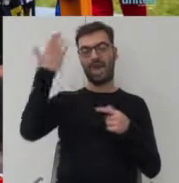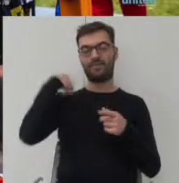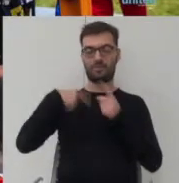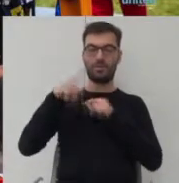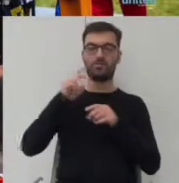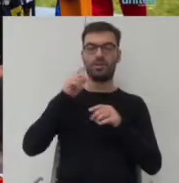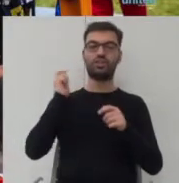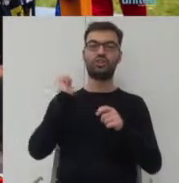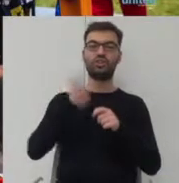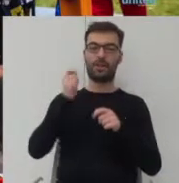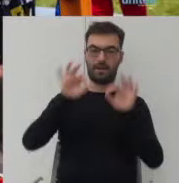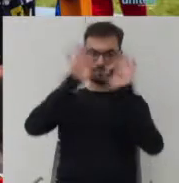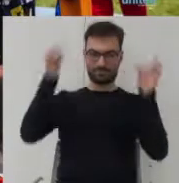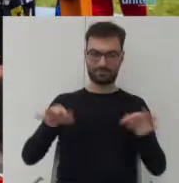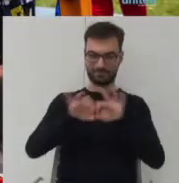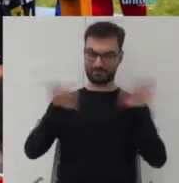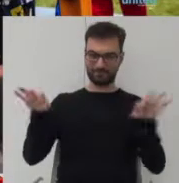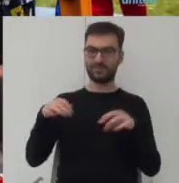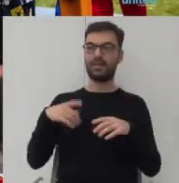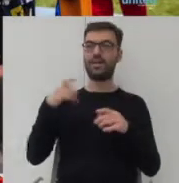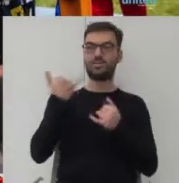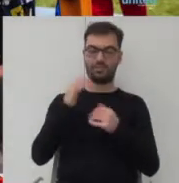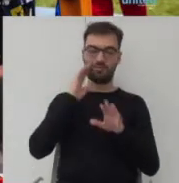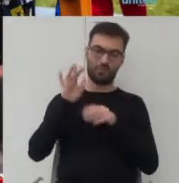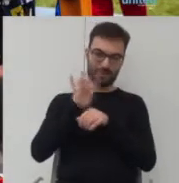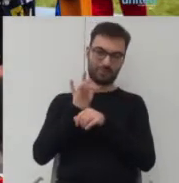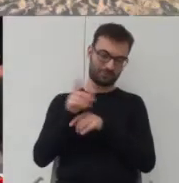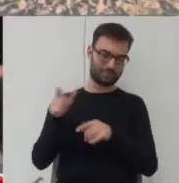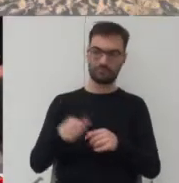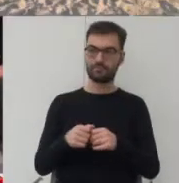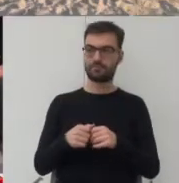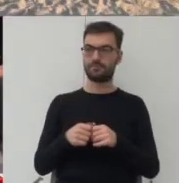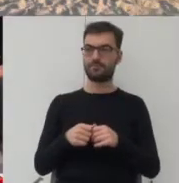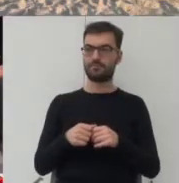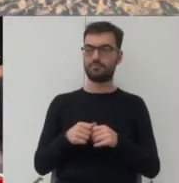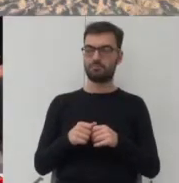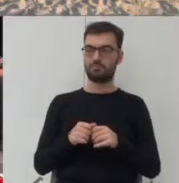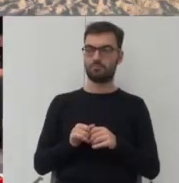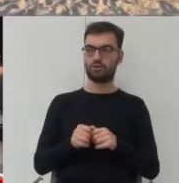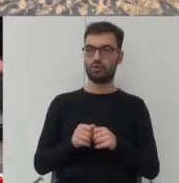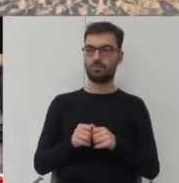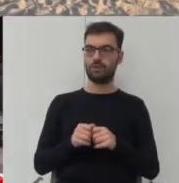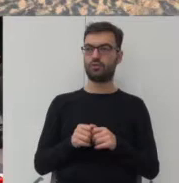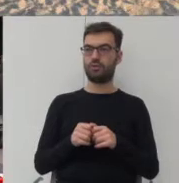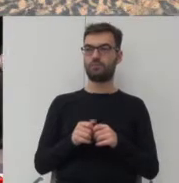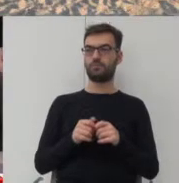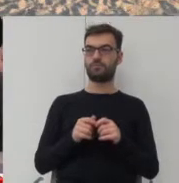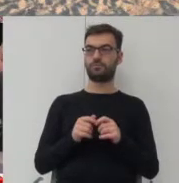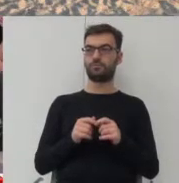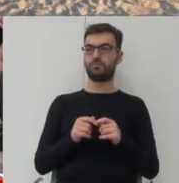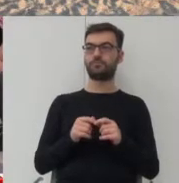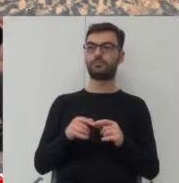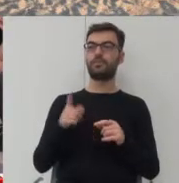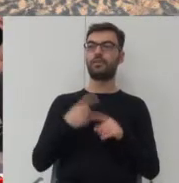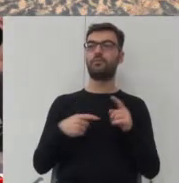jakby w ten sposób są używane. No a takim elementem właśnie wspólnym tych wszystkich, tych